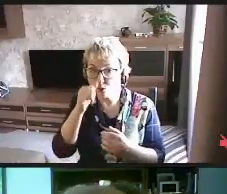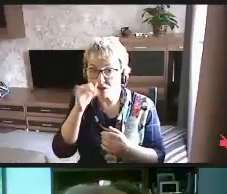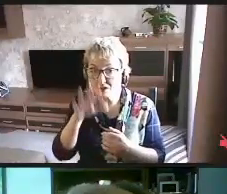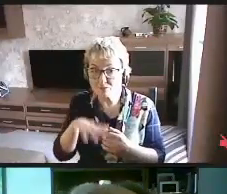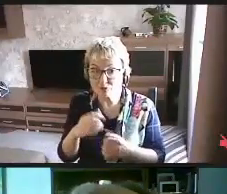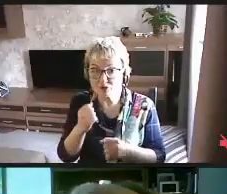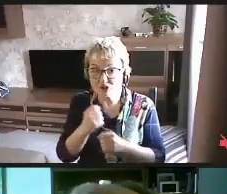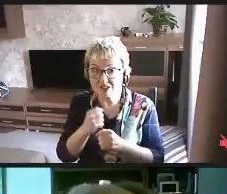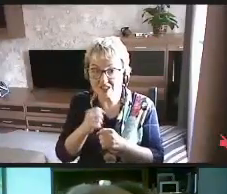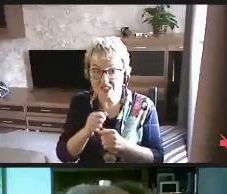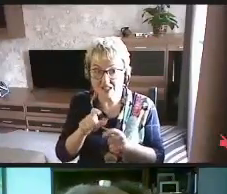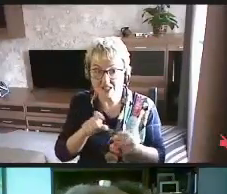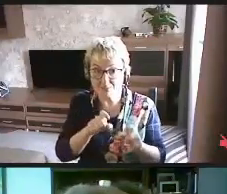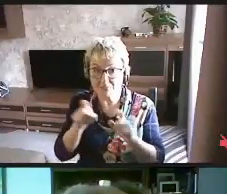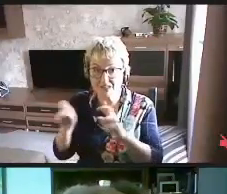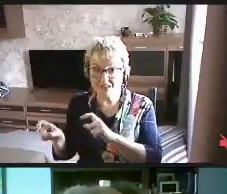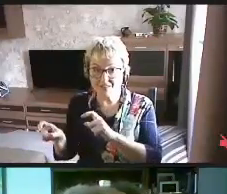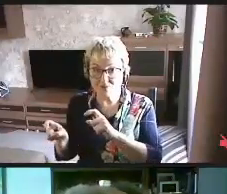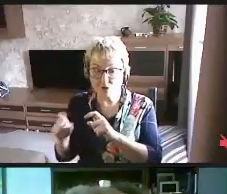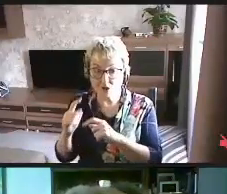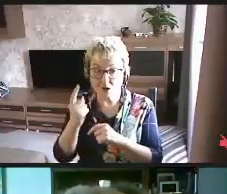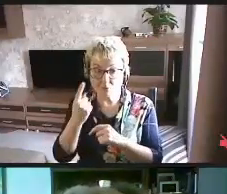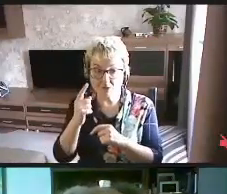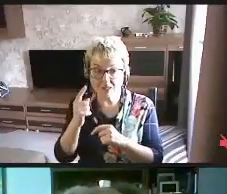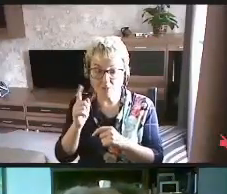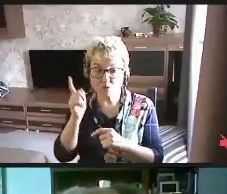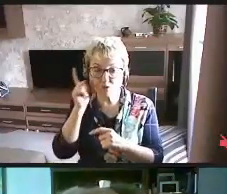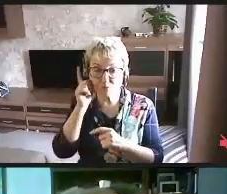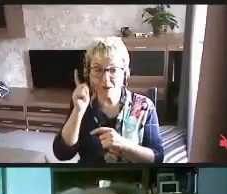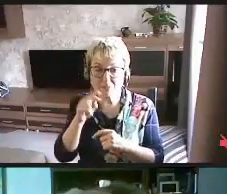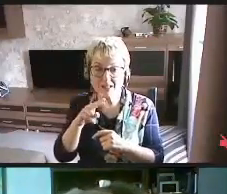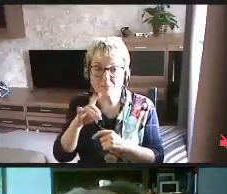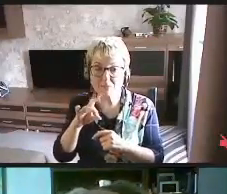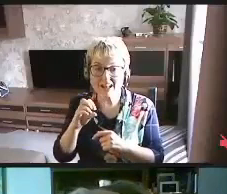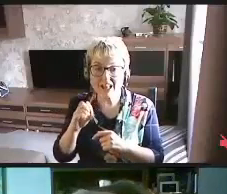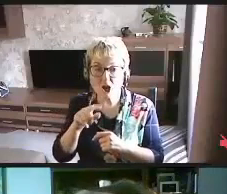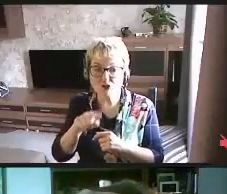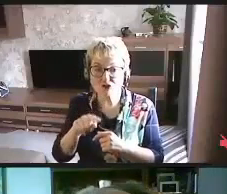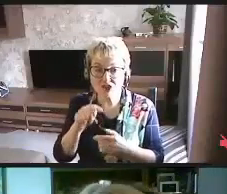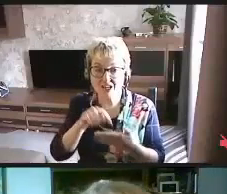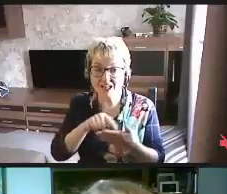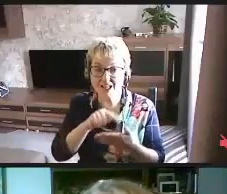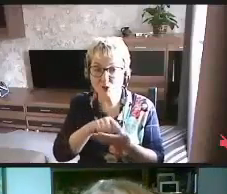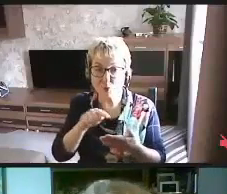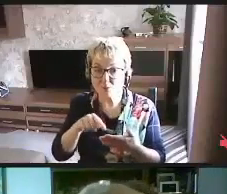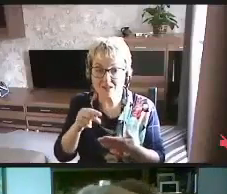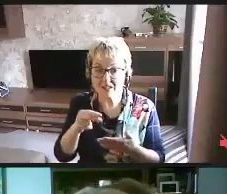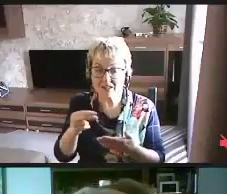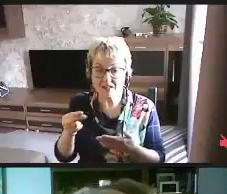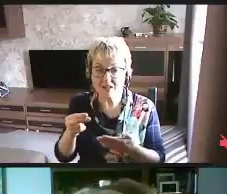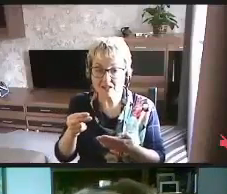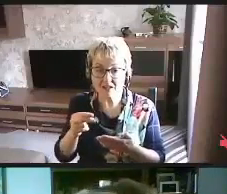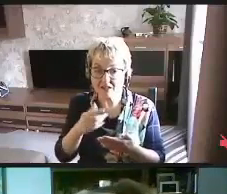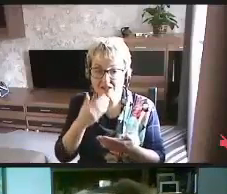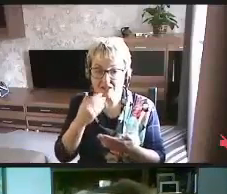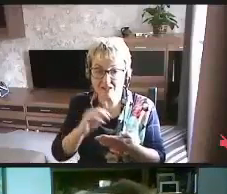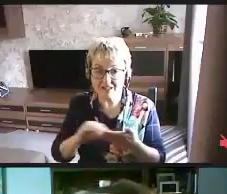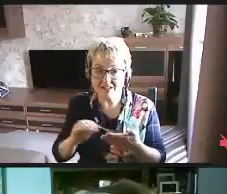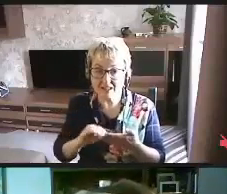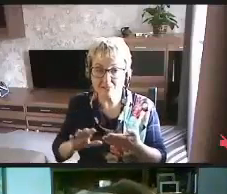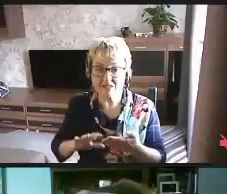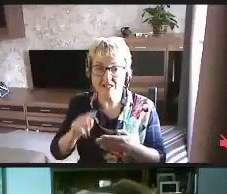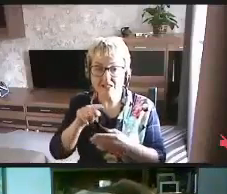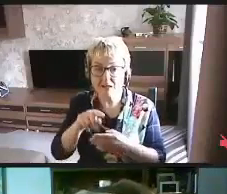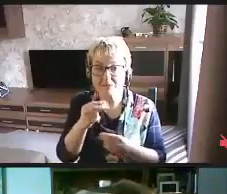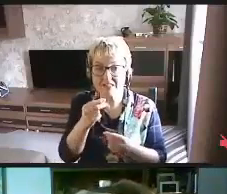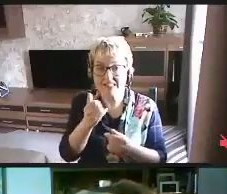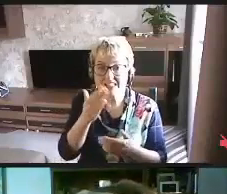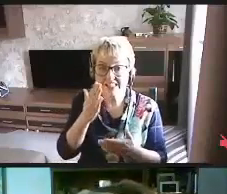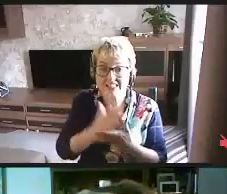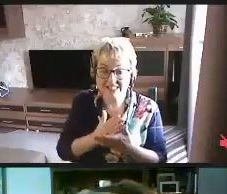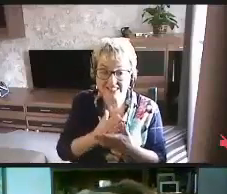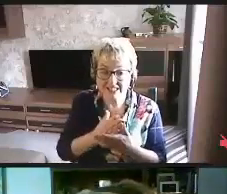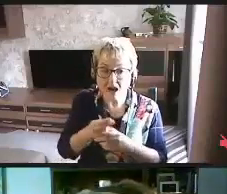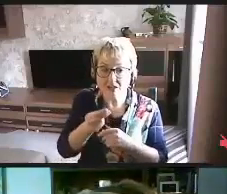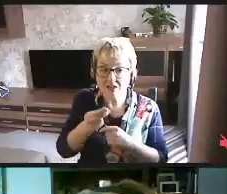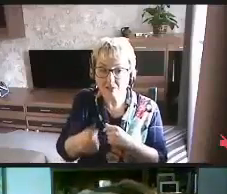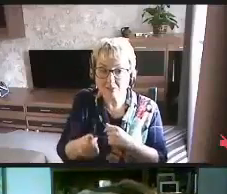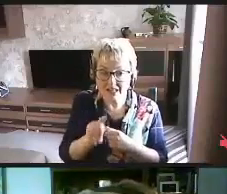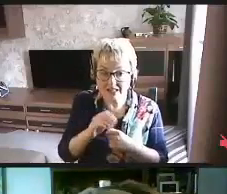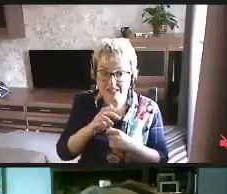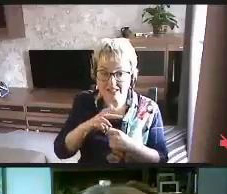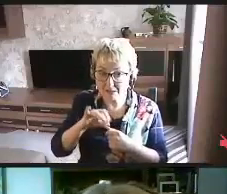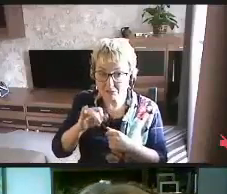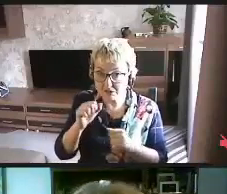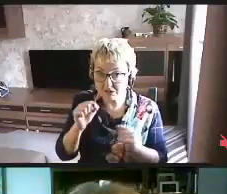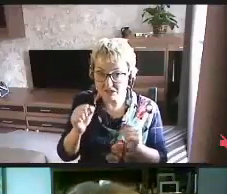может сделать перевод, потому что мобильное приложение, там кнопки не подписаны. У него деньги есть, а заплатить